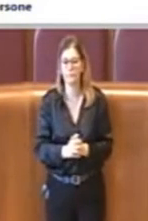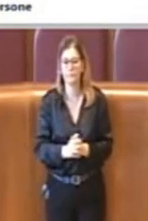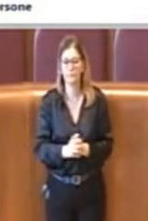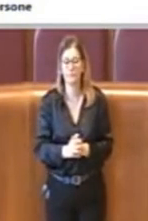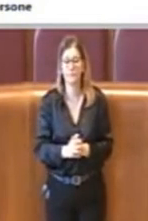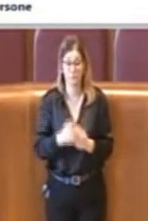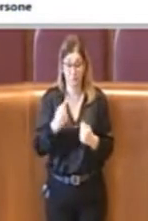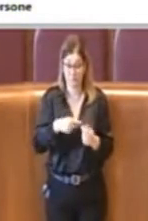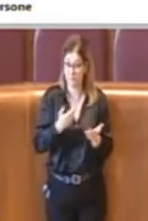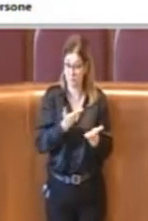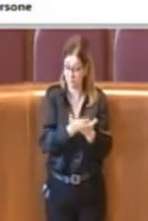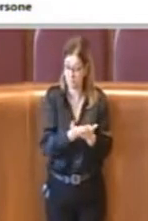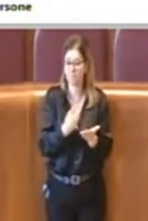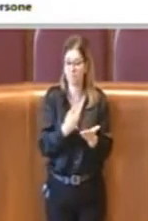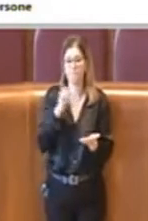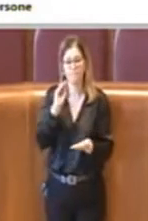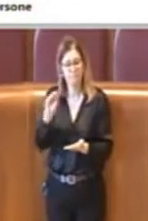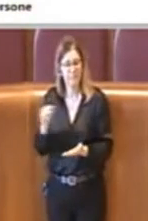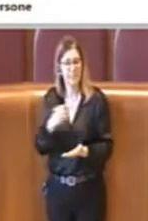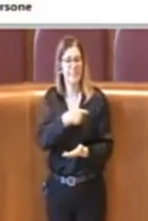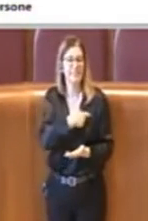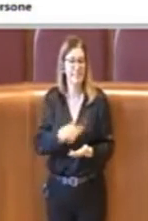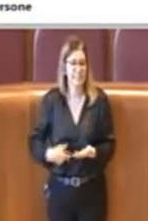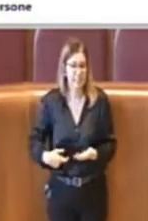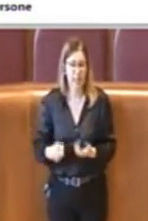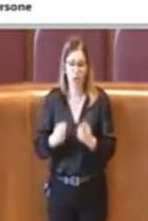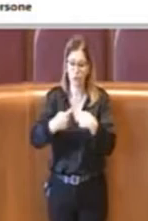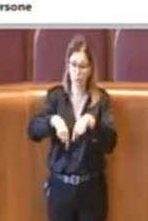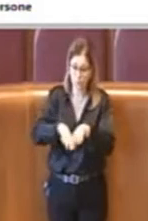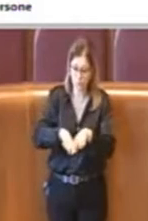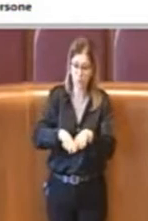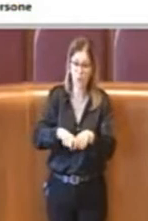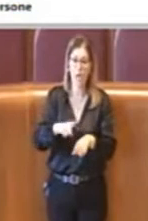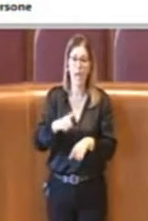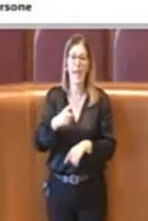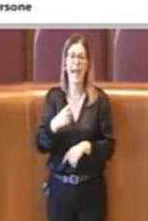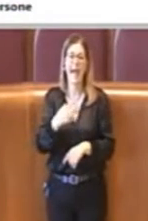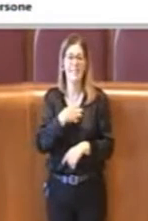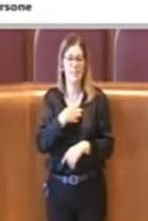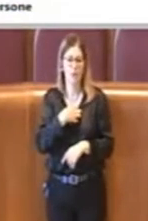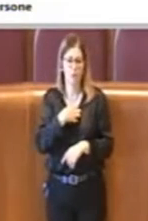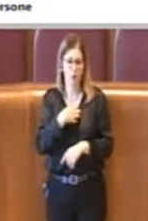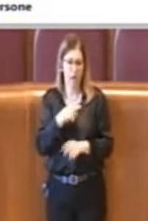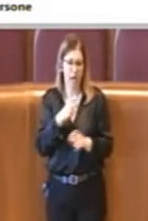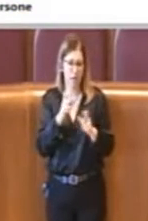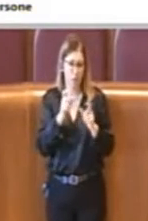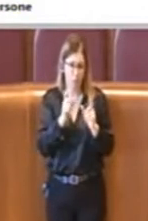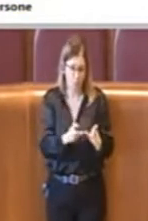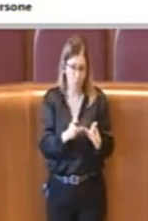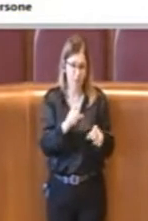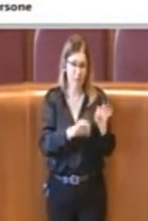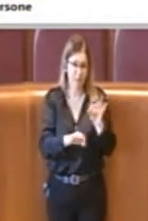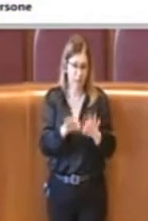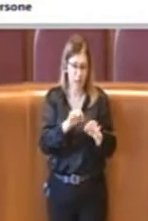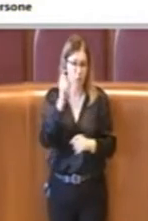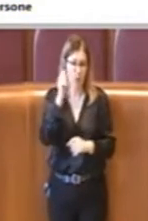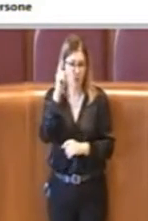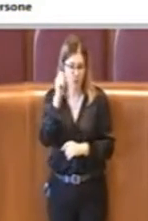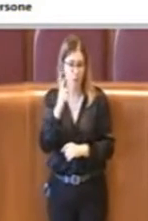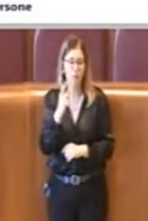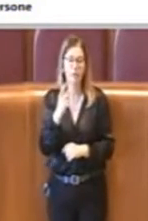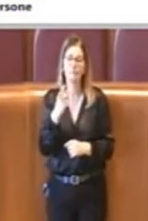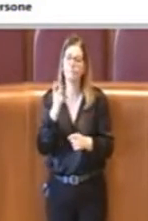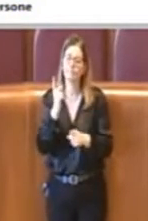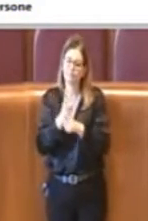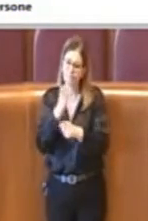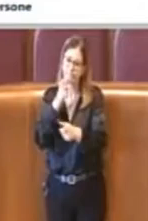impegniamo la sindaca e la sua giunta e l'assessore competente e l'assessorato competente a ripensare e a dialogare con